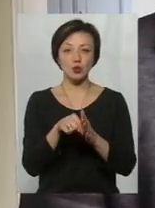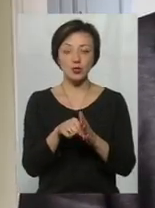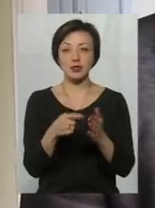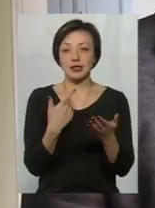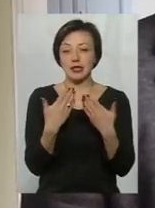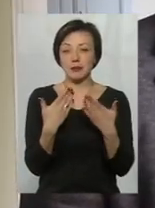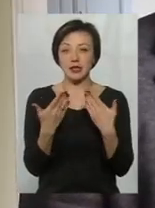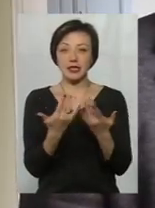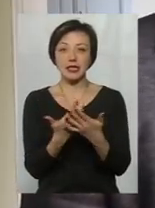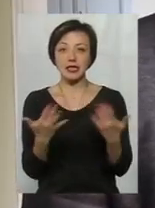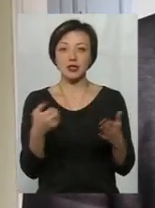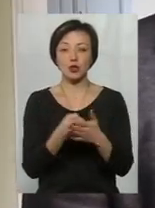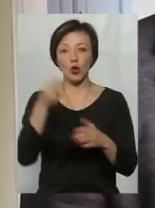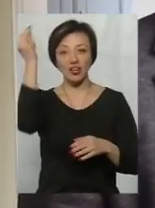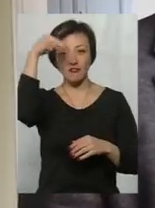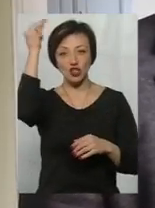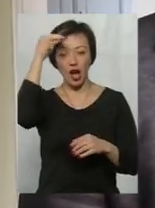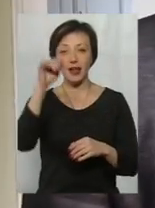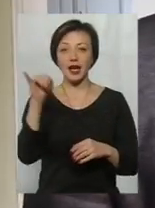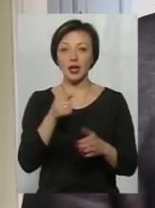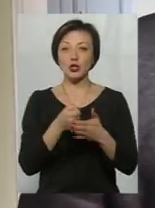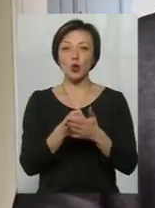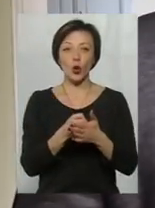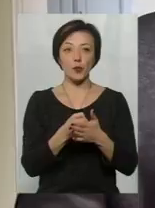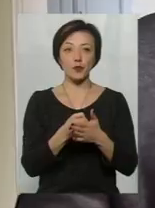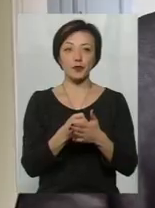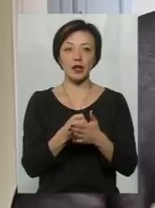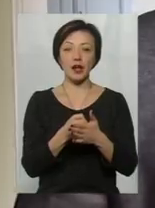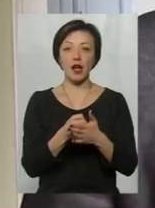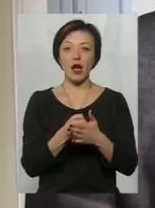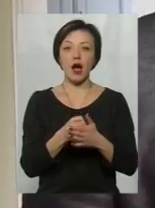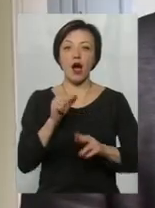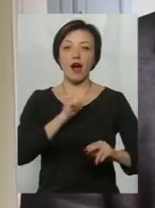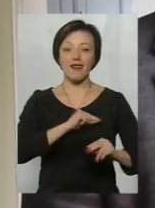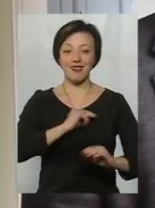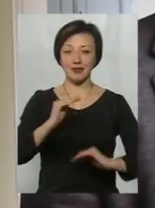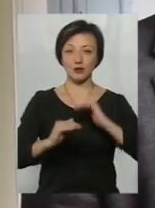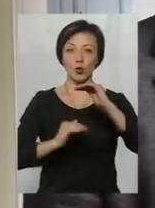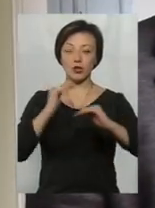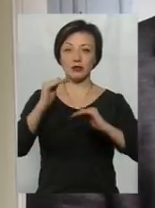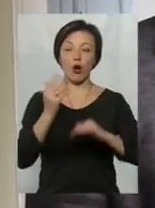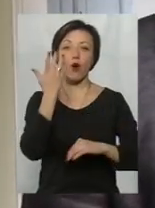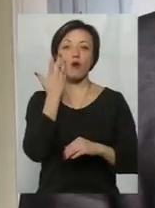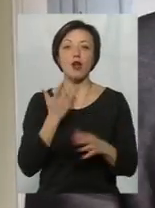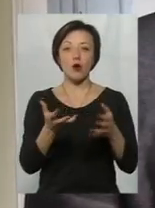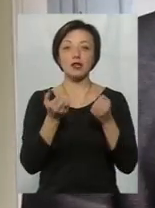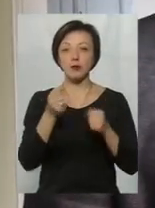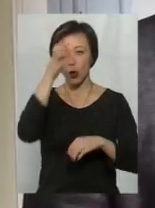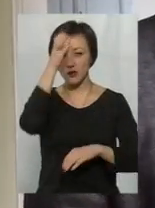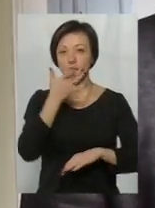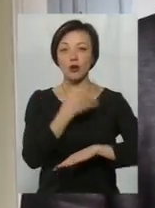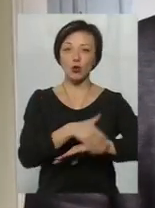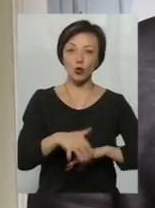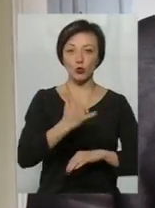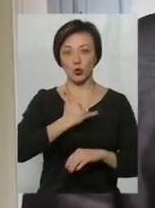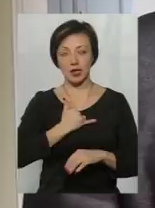підхід до навчання, власне, і до проходження кар'єрних сходинок після отримання освіти за кордоном і в